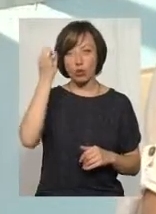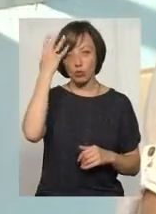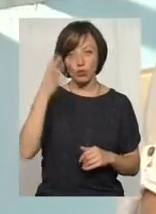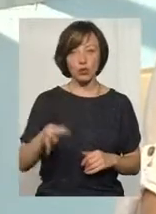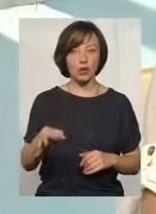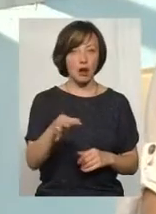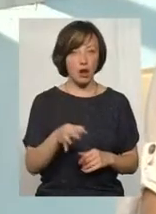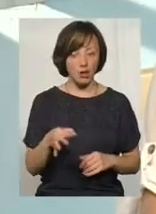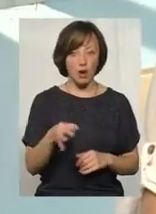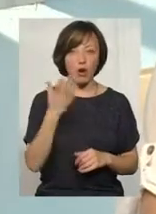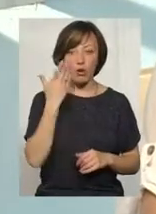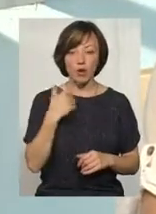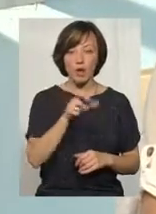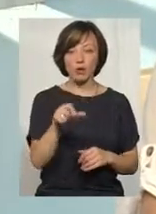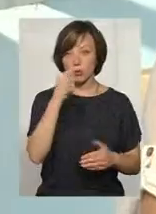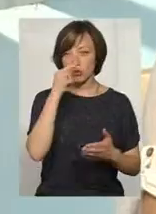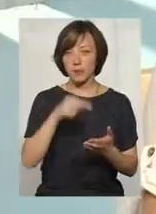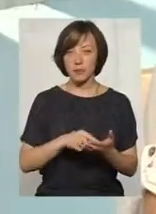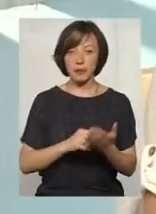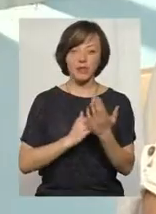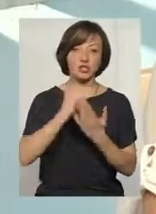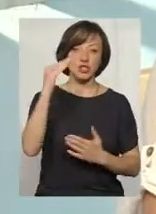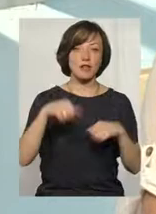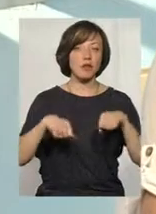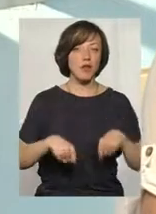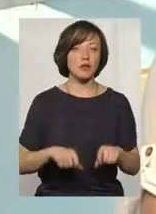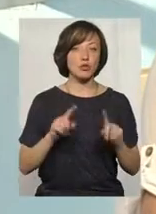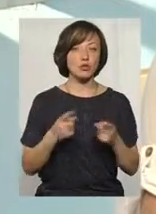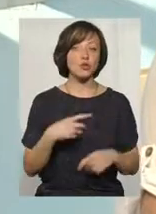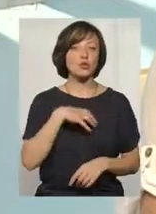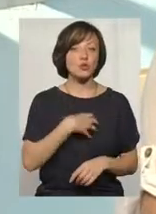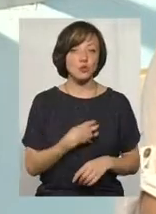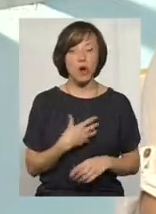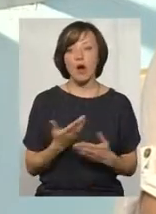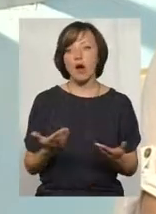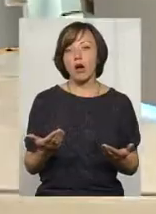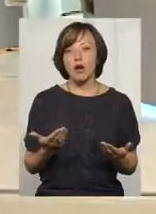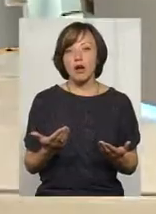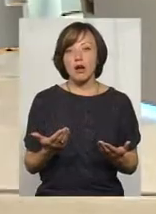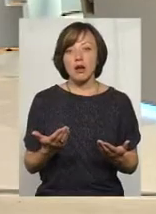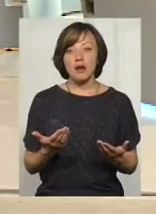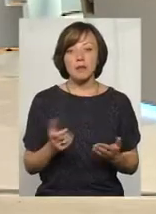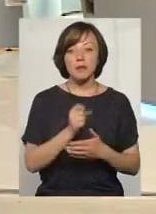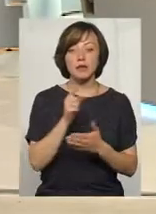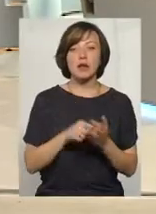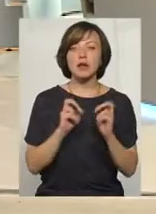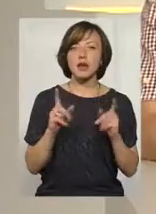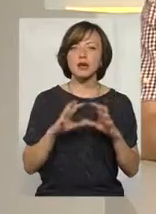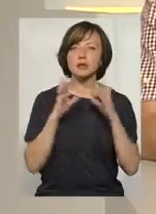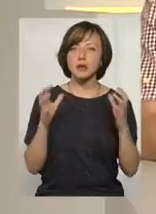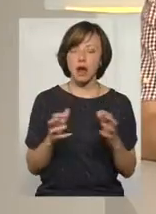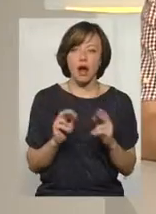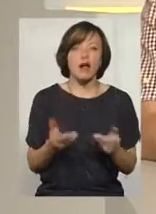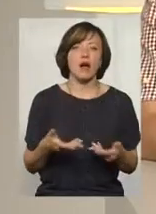краю. І коли такі люди опиняються на вершині влади, дуже сумно, тому що ми говоримо з вами, ставите питання, як нам зберігати? А